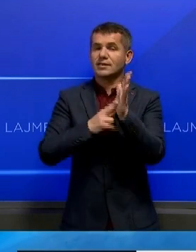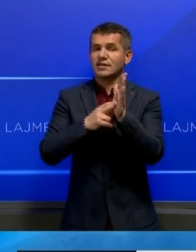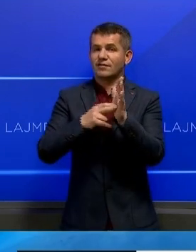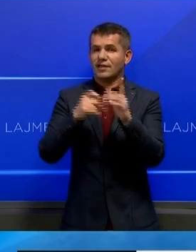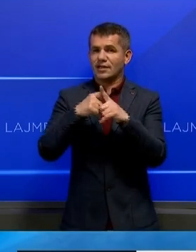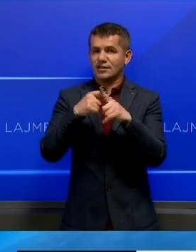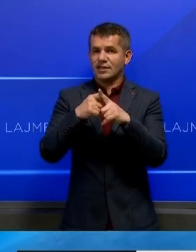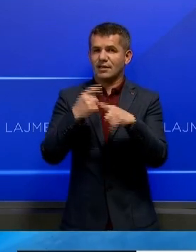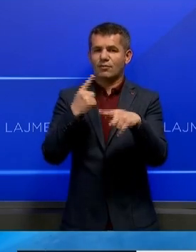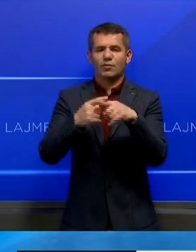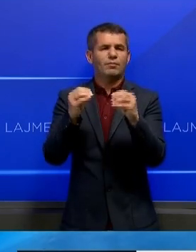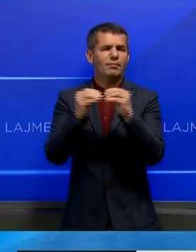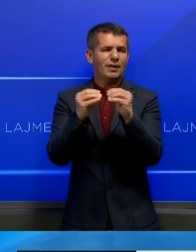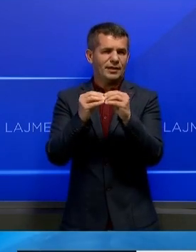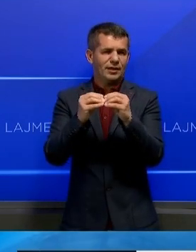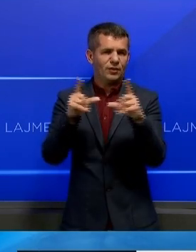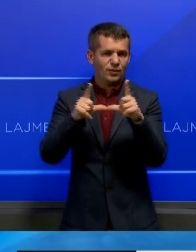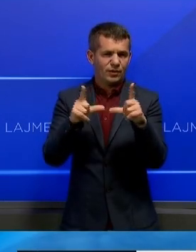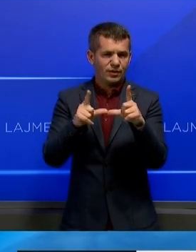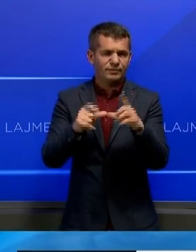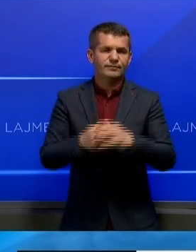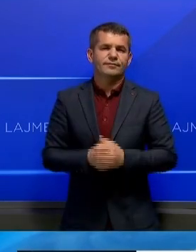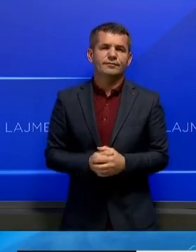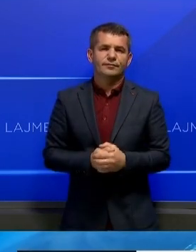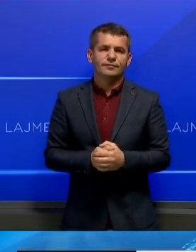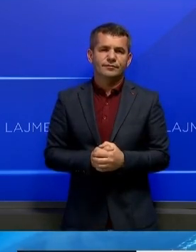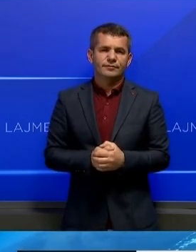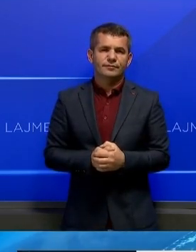Batie Uka dhe Mimoza Berisha Prestreshi.